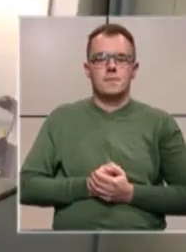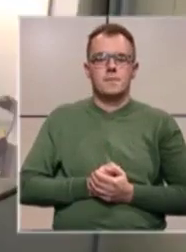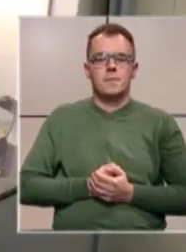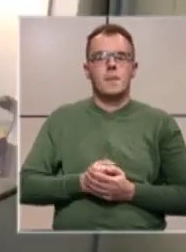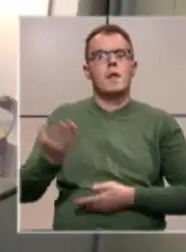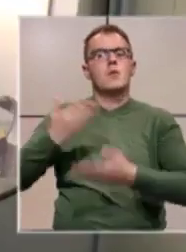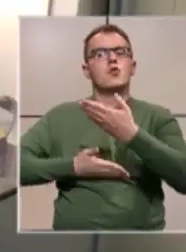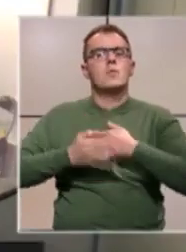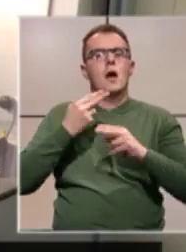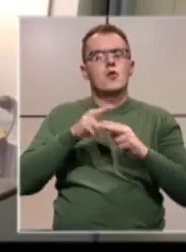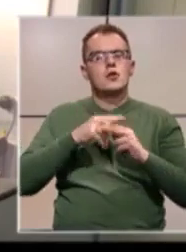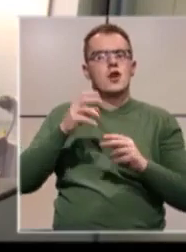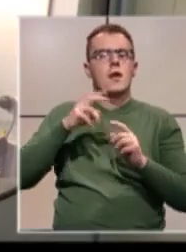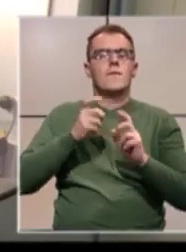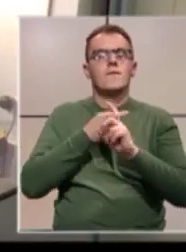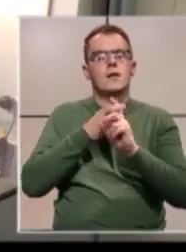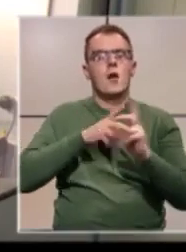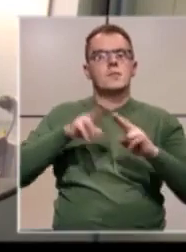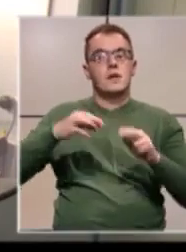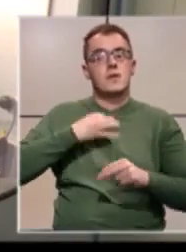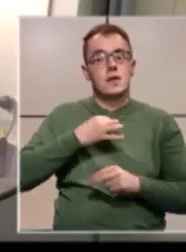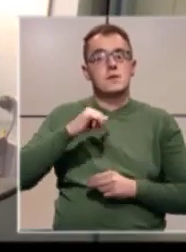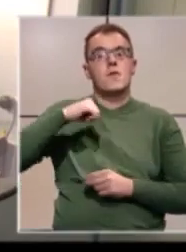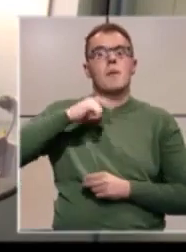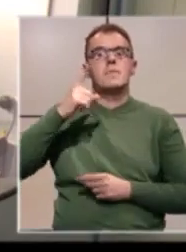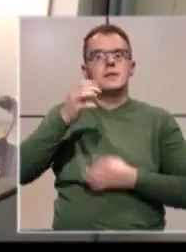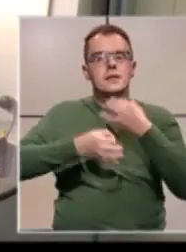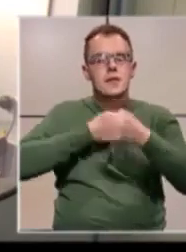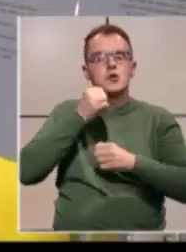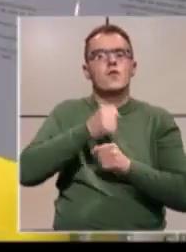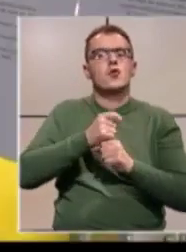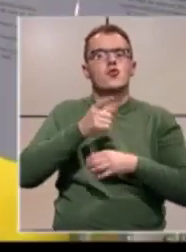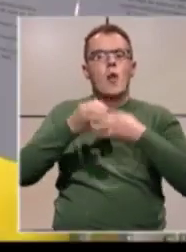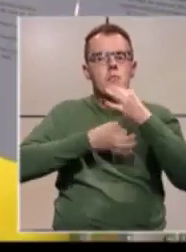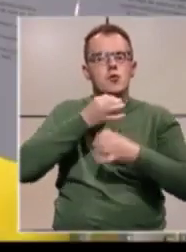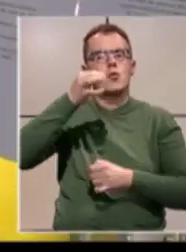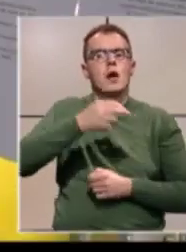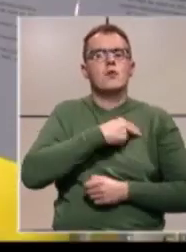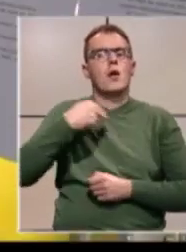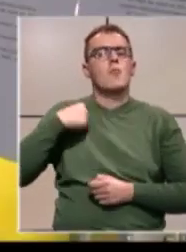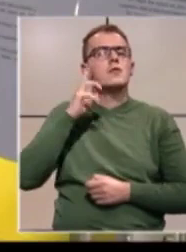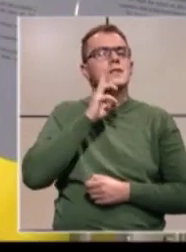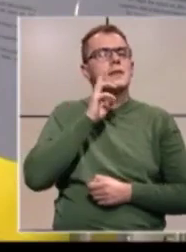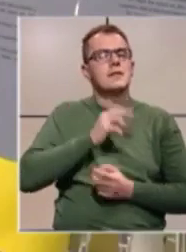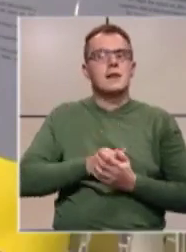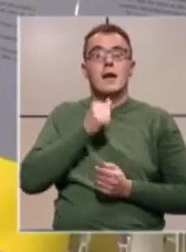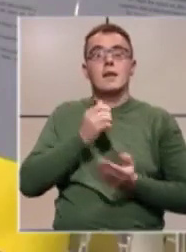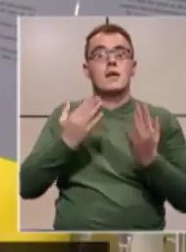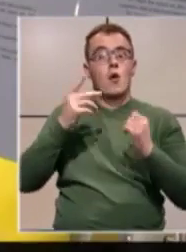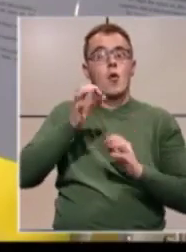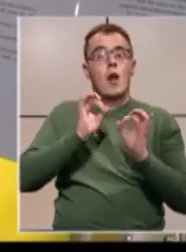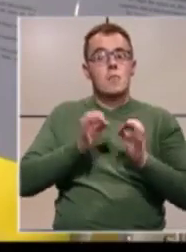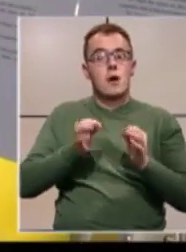Po dobijanju rješenja Federalnog ministarstva zdravstva, prvi PCR testovi urađeni su u laboratoriji kantonalne bolnice Zenica. Iako je